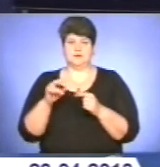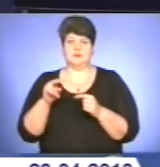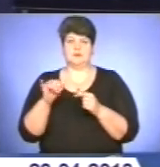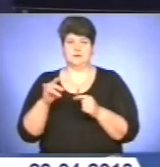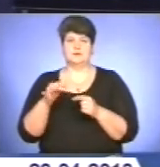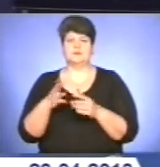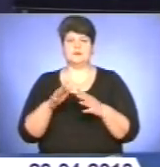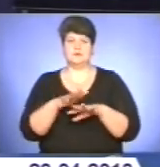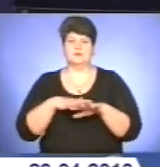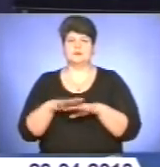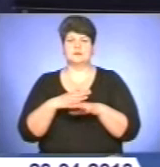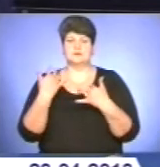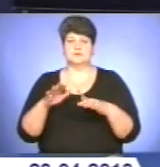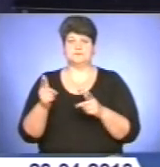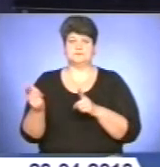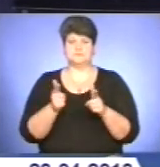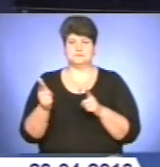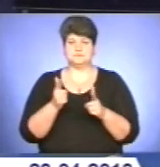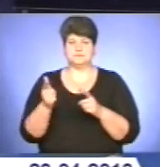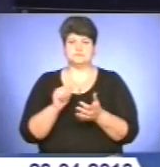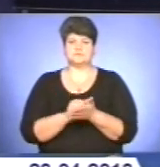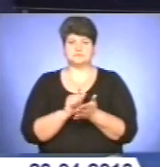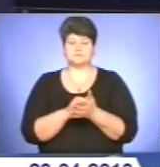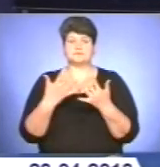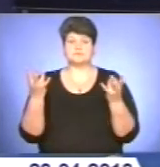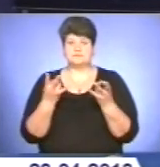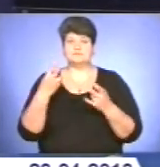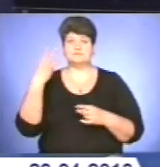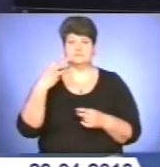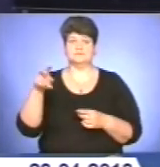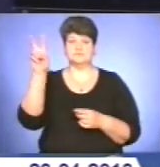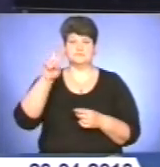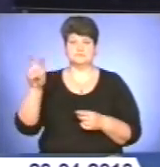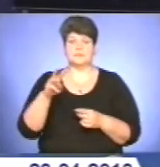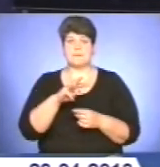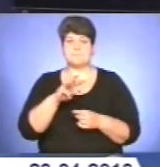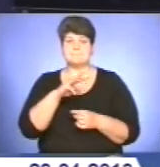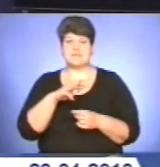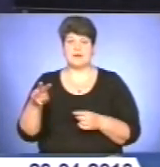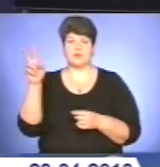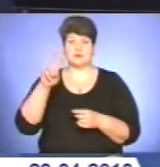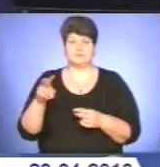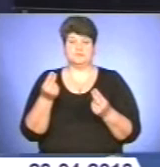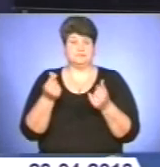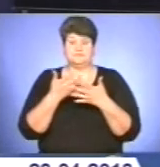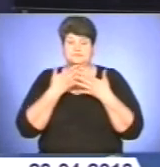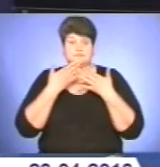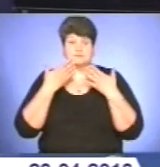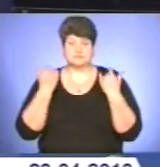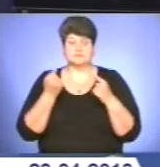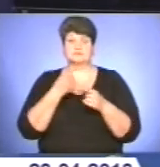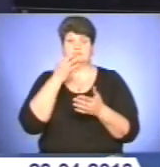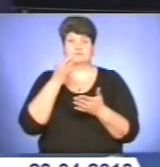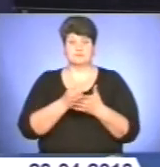-кошторисна документація на його створення. Потрібно 30 мільйонів доларів. Таких коштів в бюджеті немає. Як зазначив